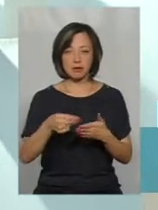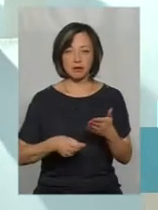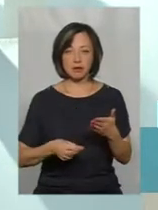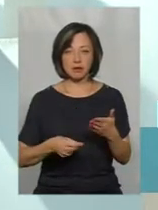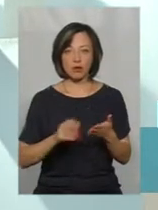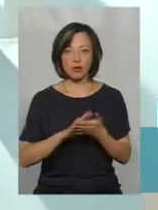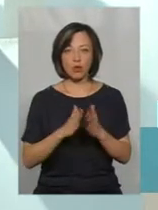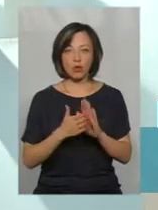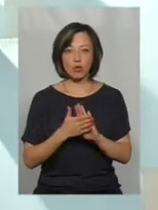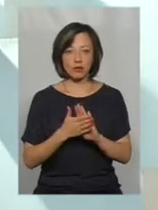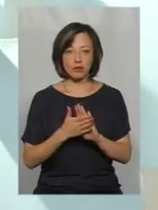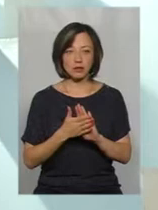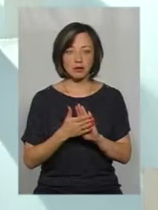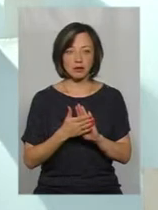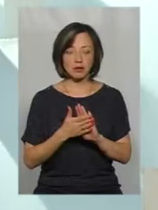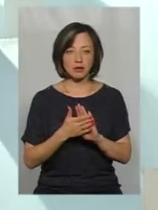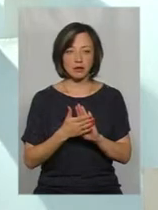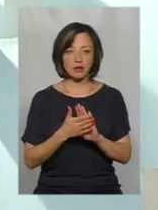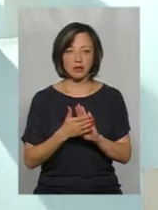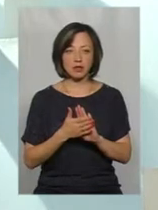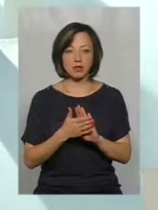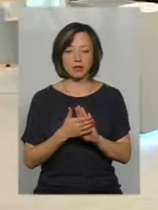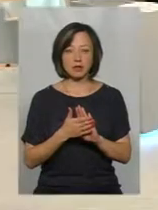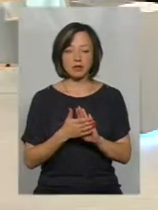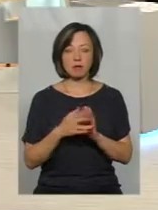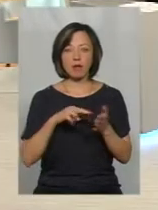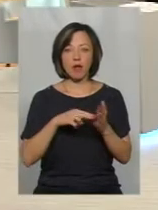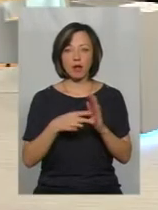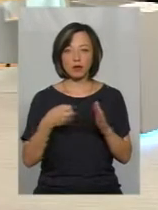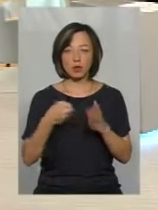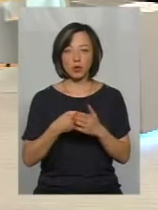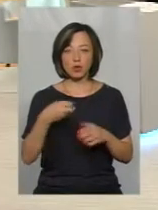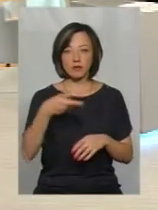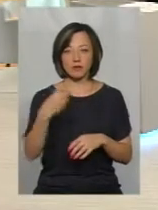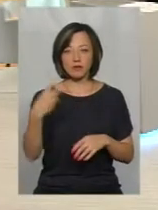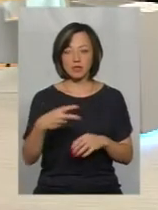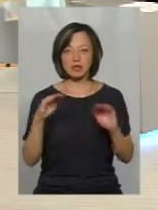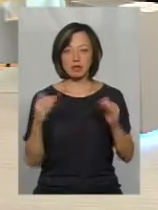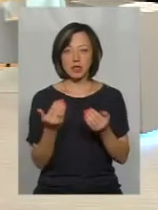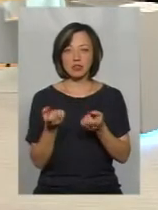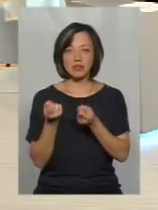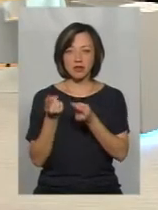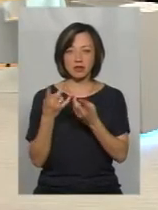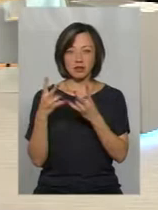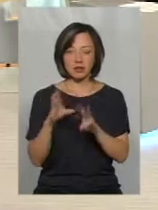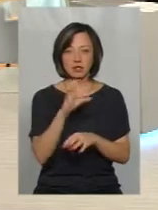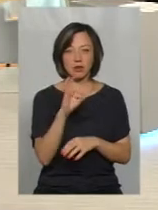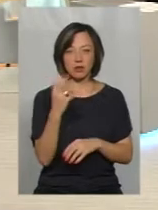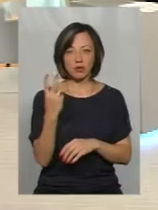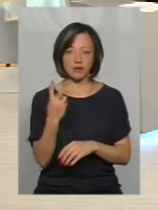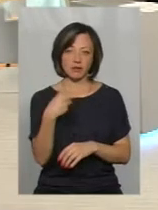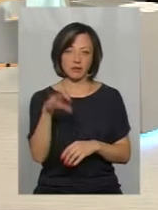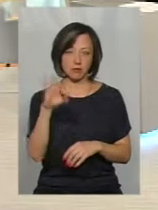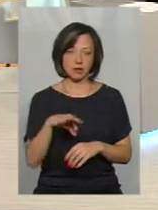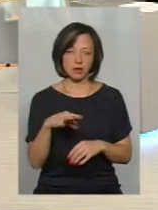угоди мерів з планами до 2020 року зменшити викиди ЦО2 в атмосферу на 20%.